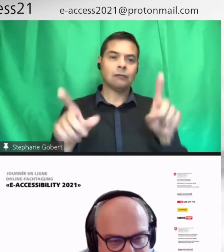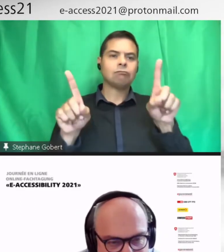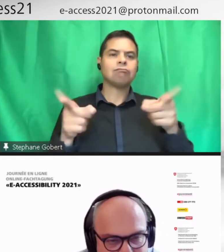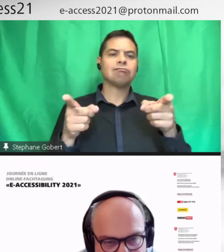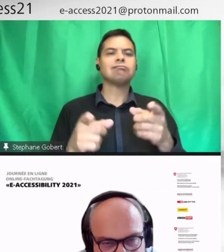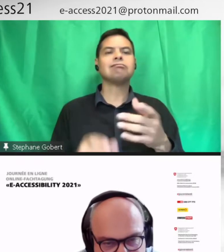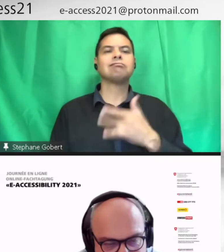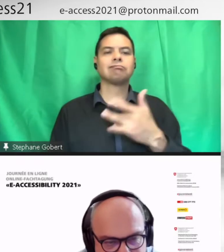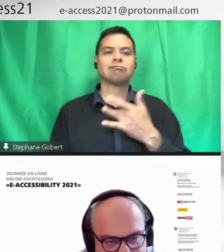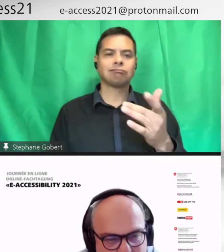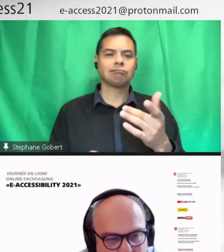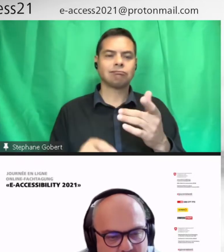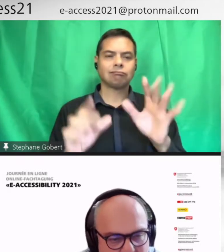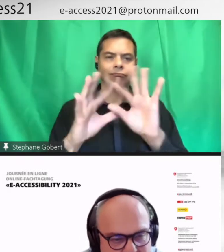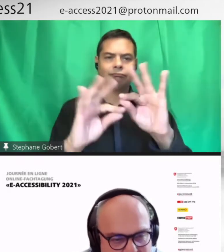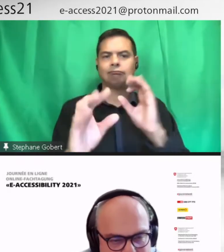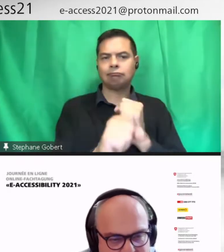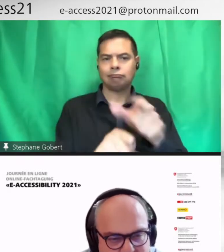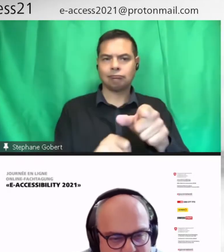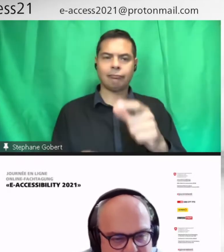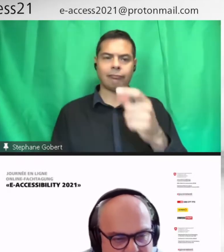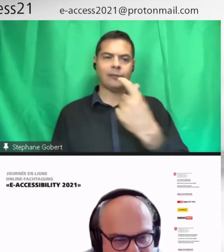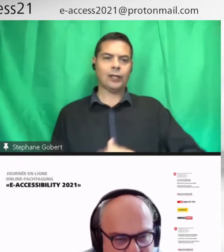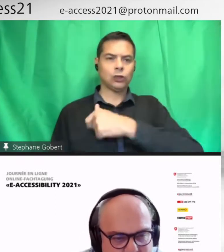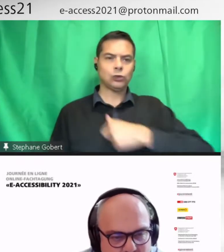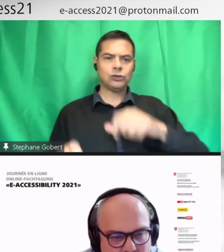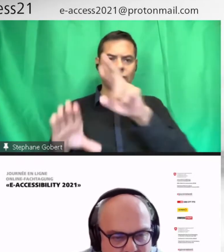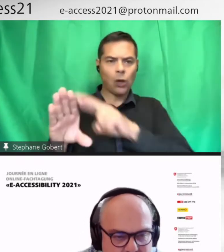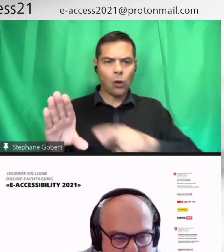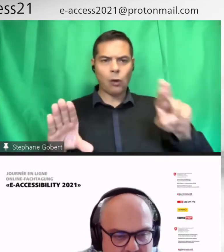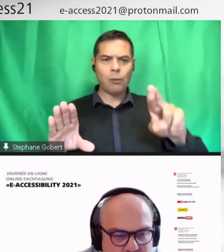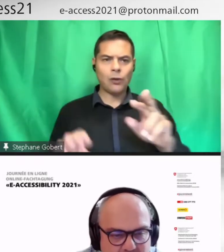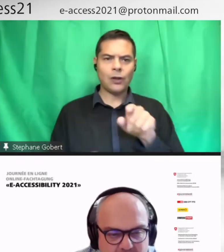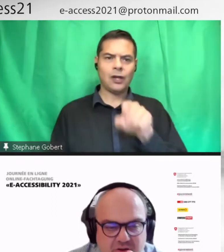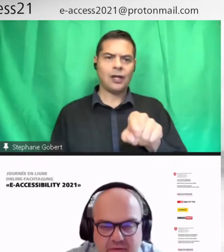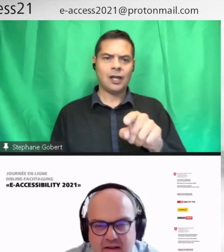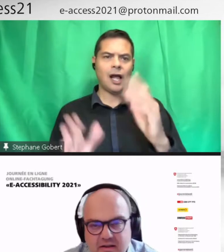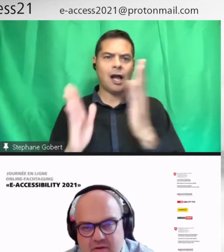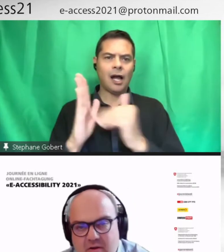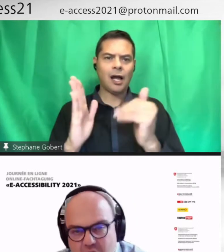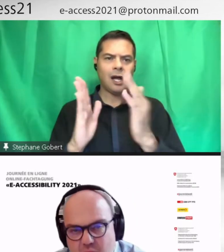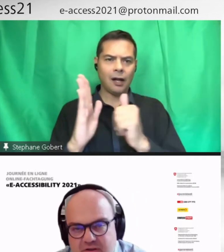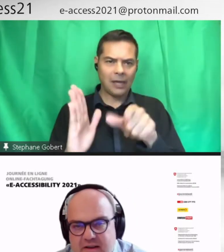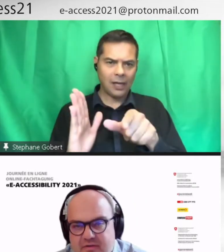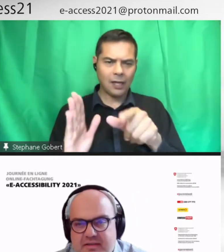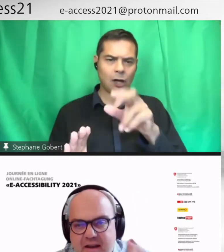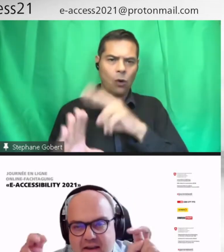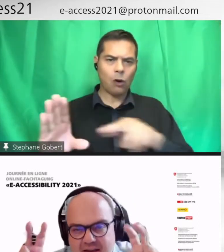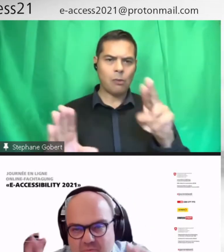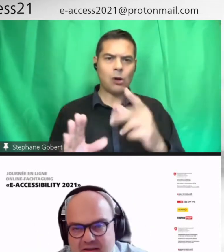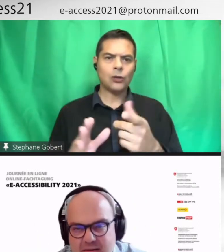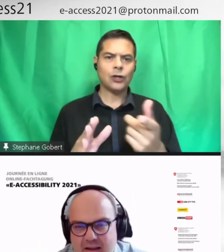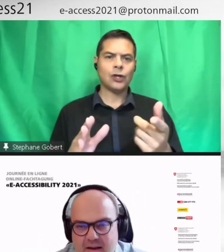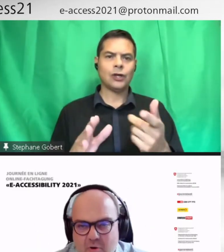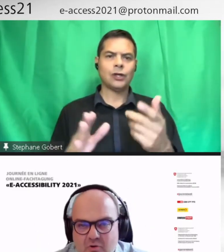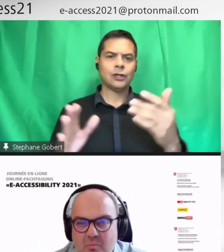fait chez les Suisses romans, la CIP, c'était la grammaire romande. Puis, en 1920, j'ai fait un livre pour les élèves qui étaient aérés, comme on les